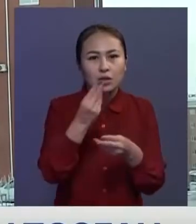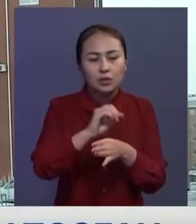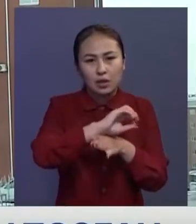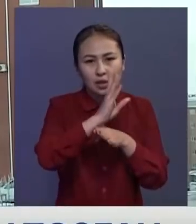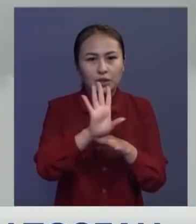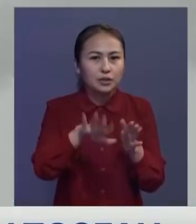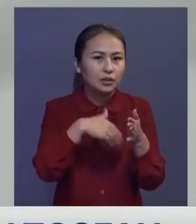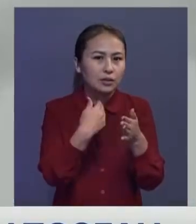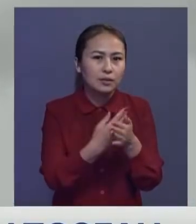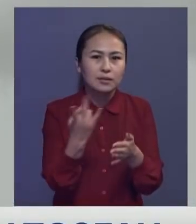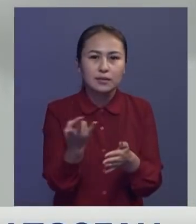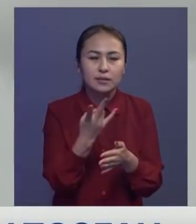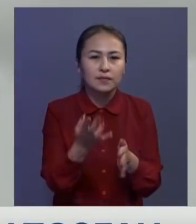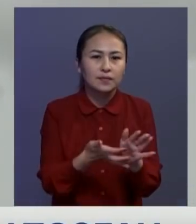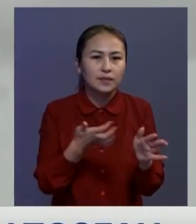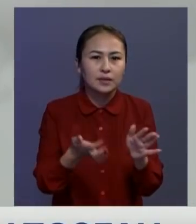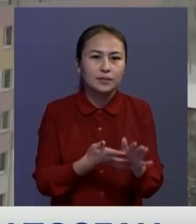қаржыландыру әлі де жеткіліксіз.